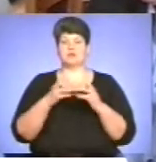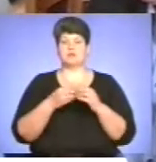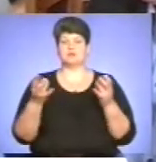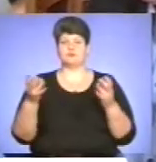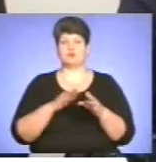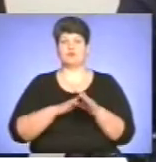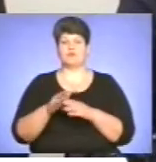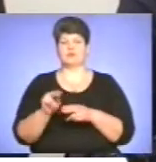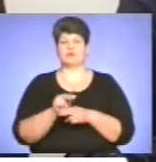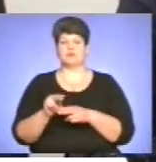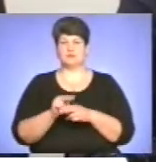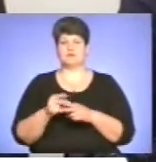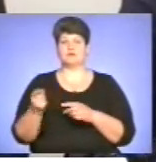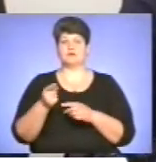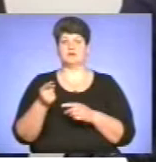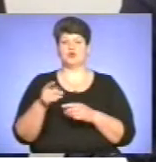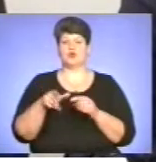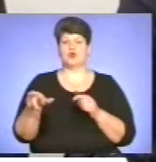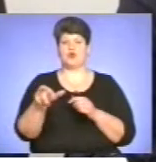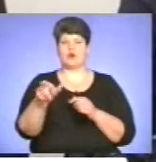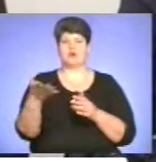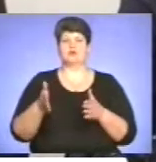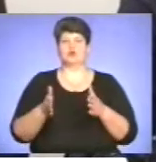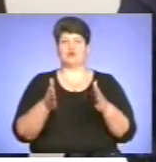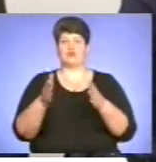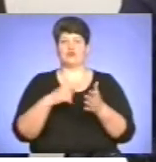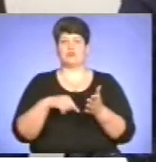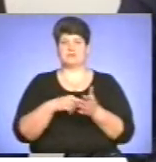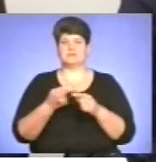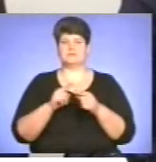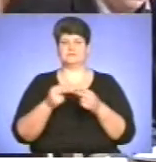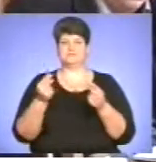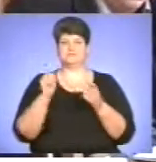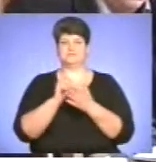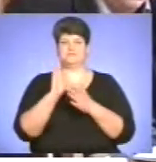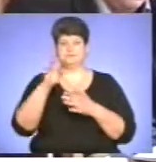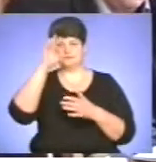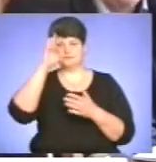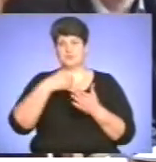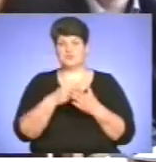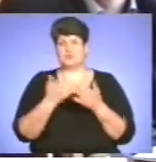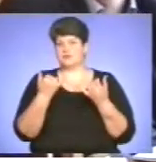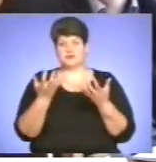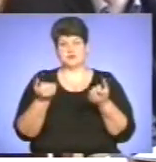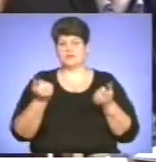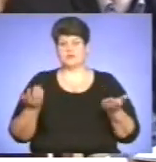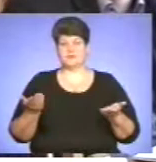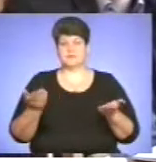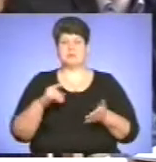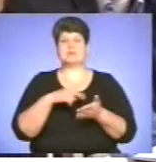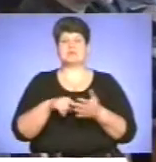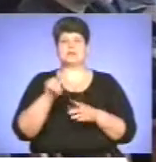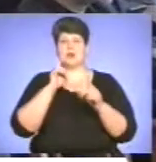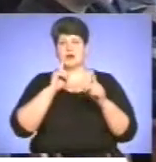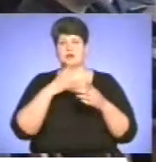повністю відремонтувати дороги у місті. Ці кошти повинні надійти з державного бюджету, проте їх досі не отримали. Міська рада у